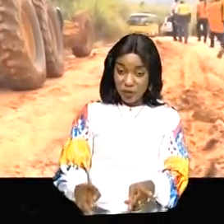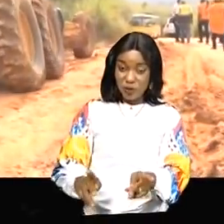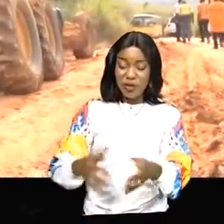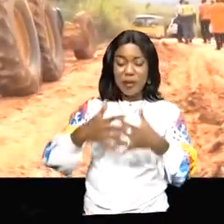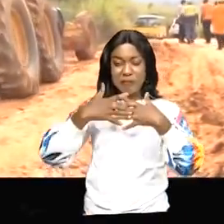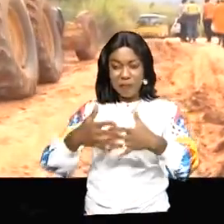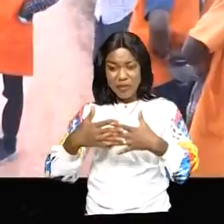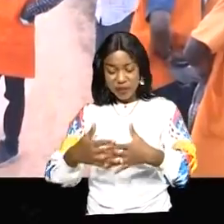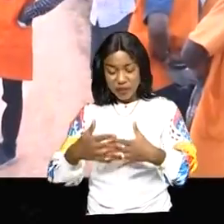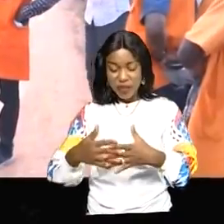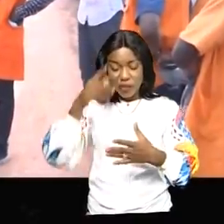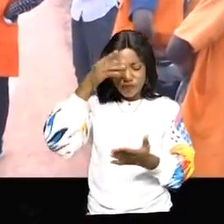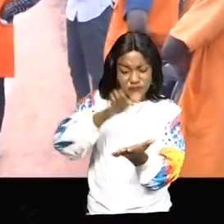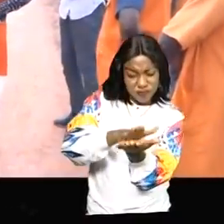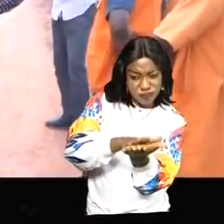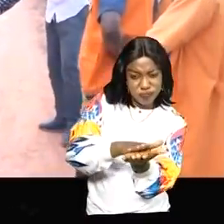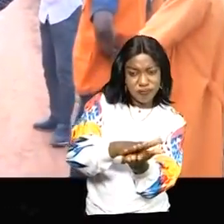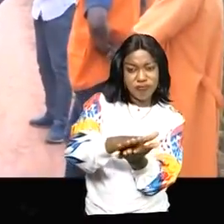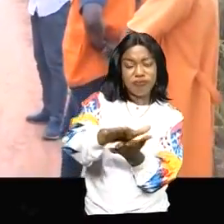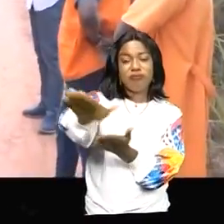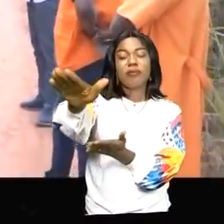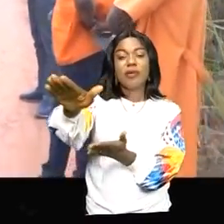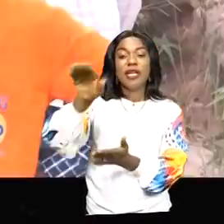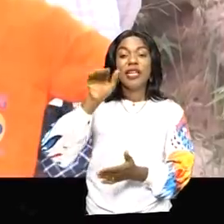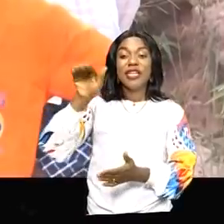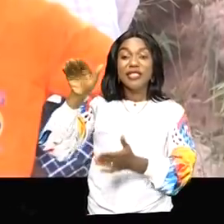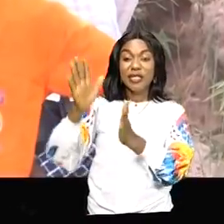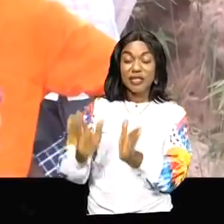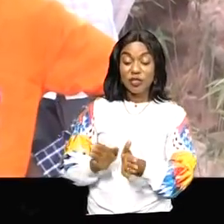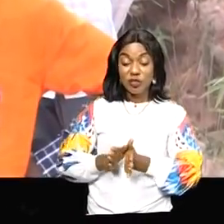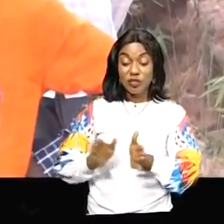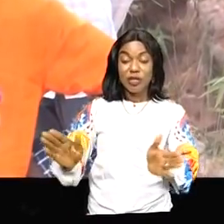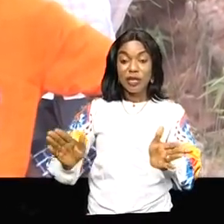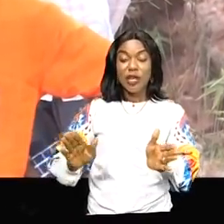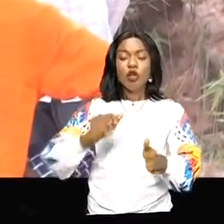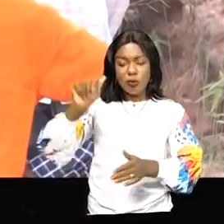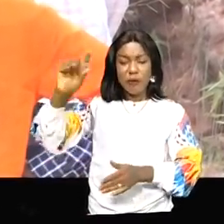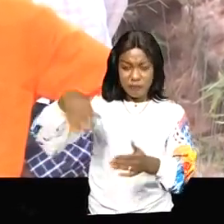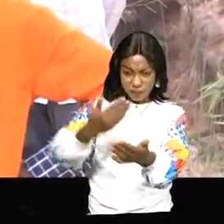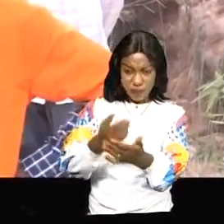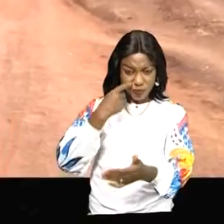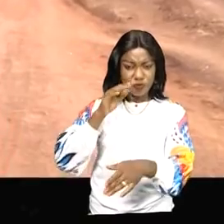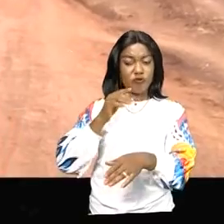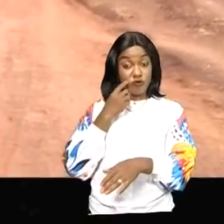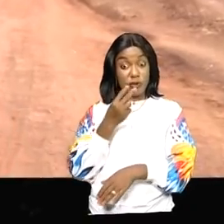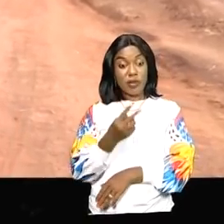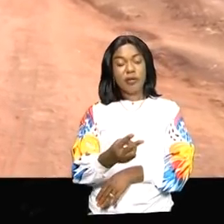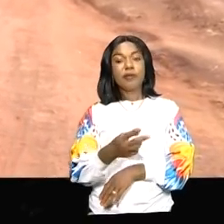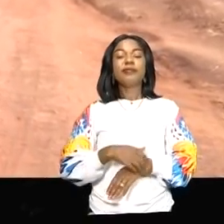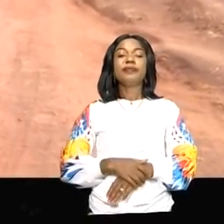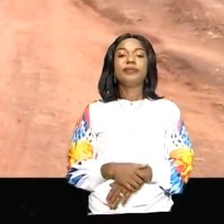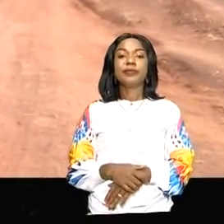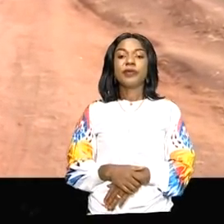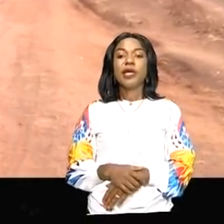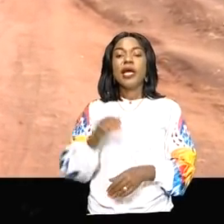réhabiliter la chaussée. Le directeur général de cette entreprise s'y est rendu pour évaluer les niveaux d'exécution. Dans le cadre